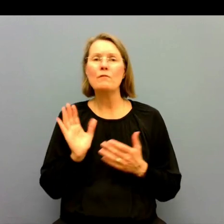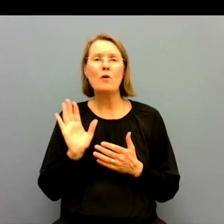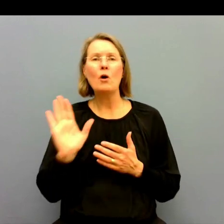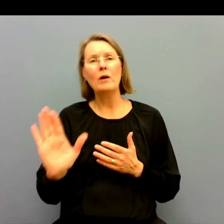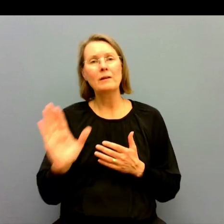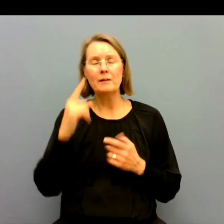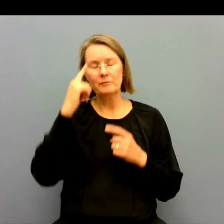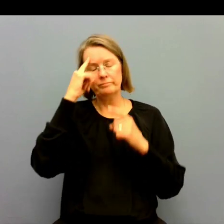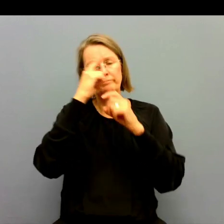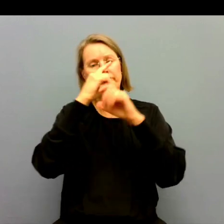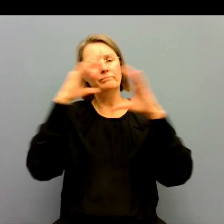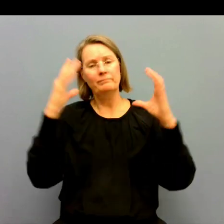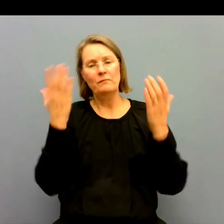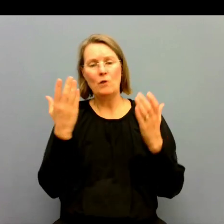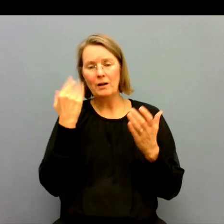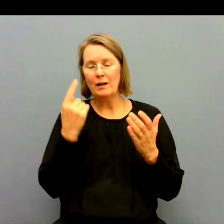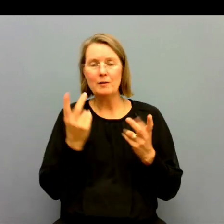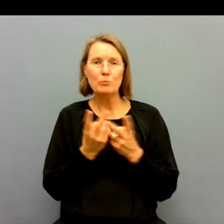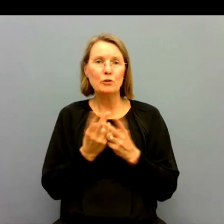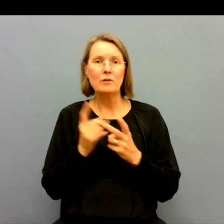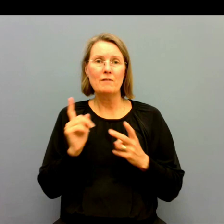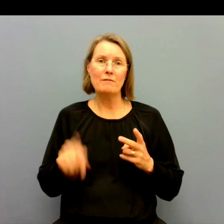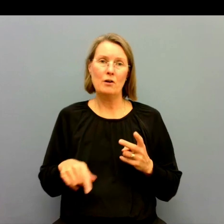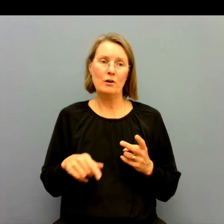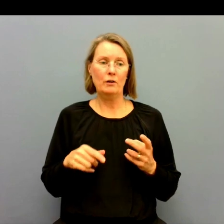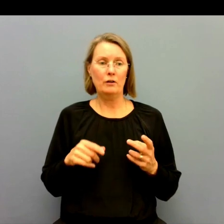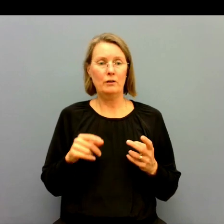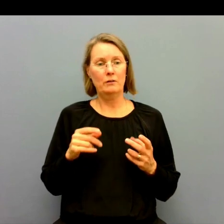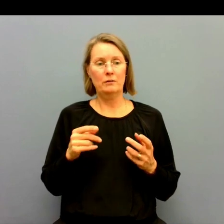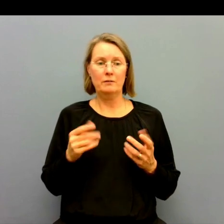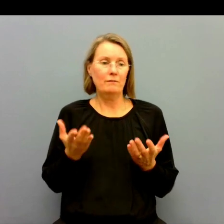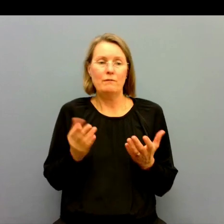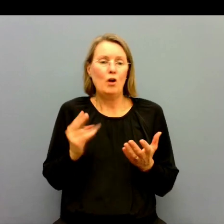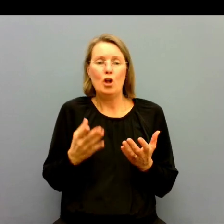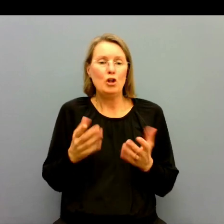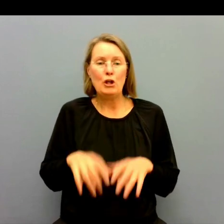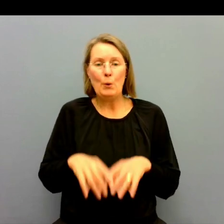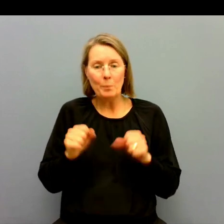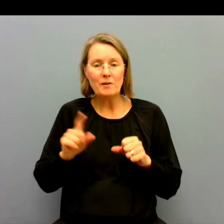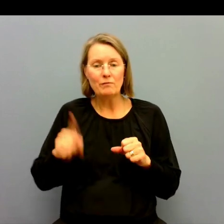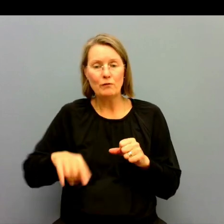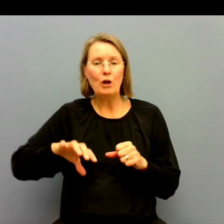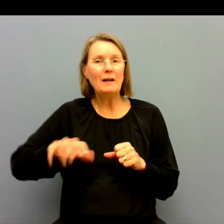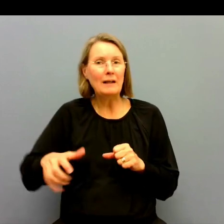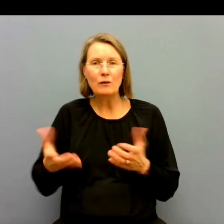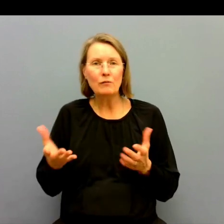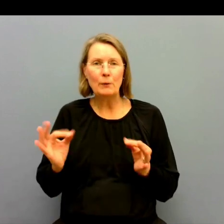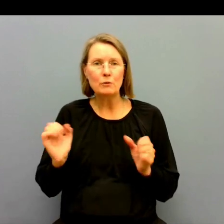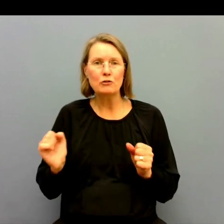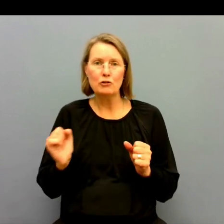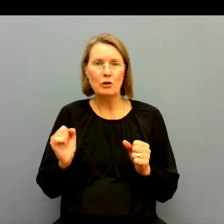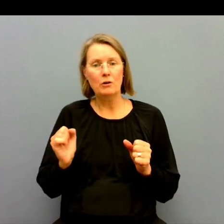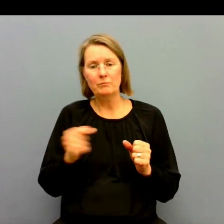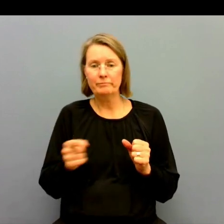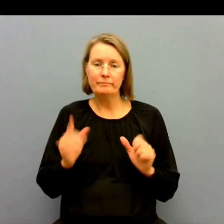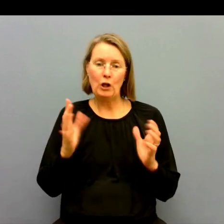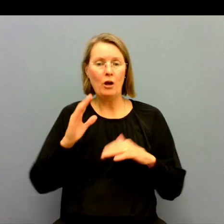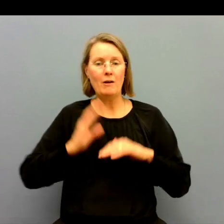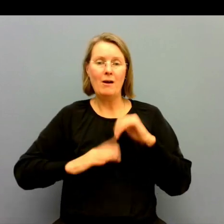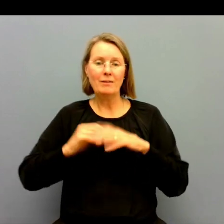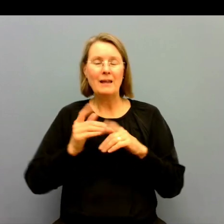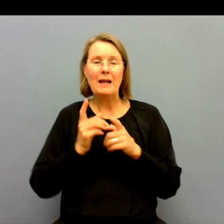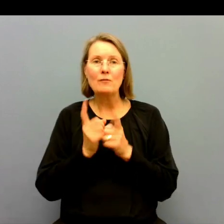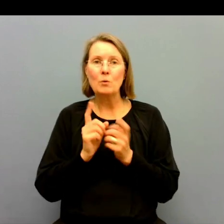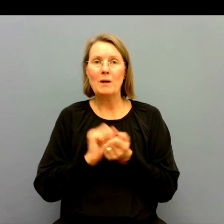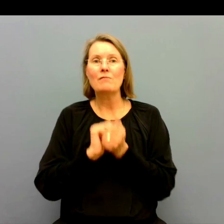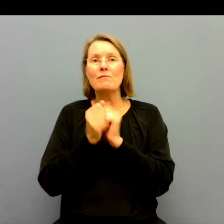vad ser du framför dig att det kan innebära för nya uppgifter och uppdrag för regionerna? Eller hur ska man hantera de här